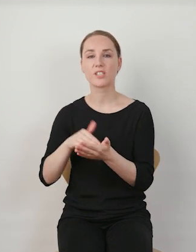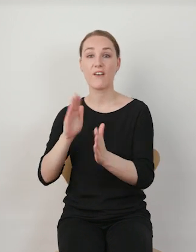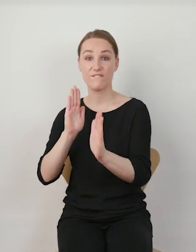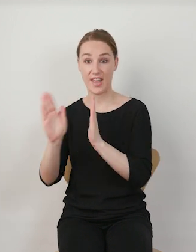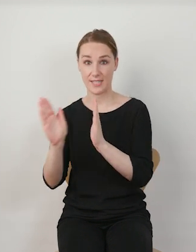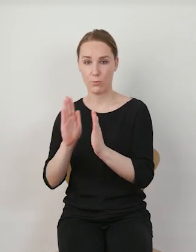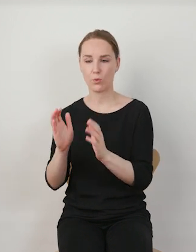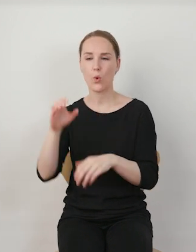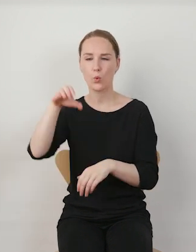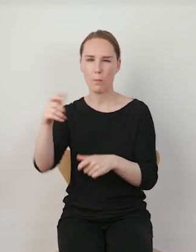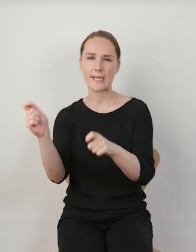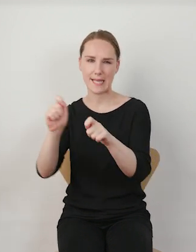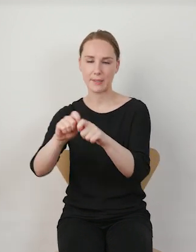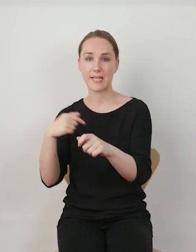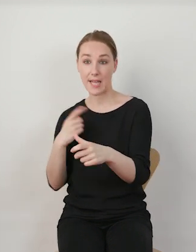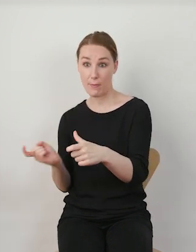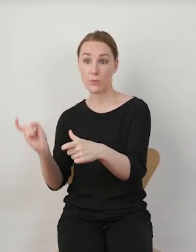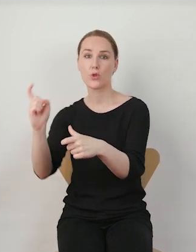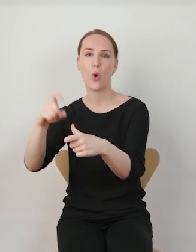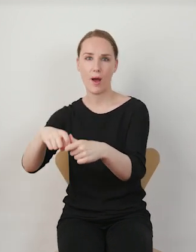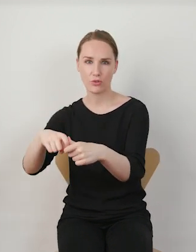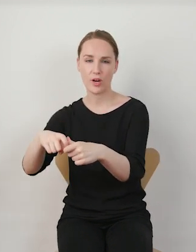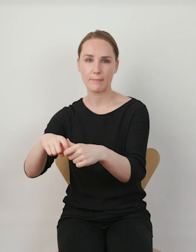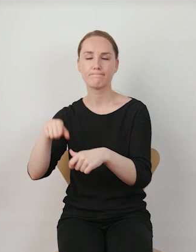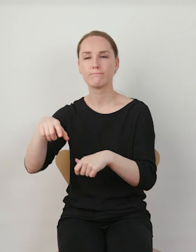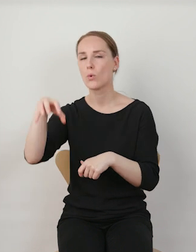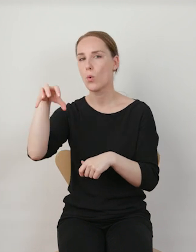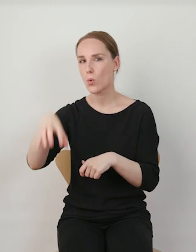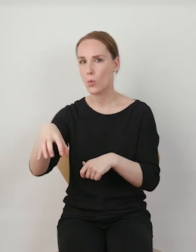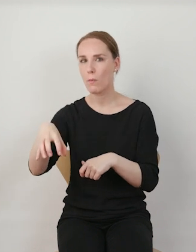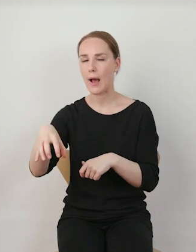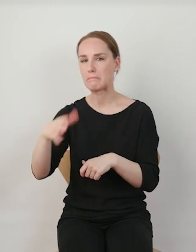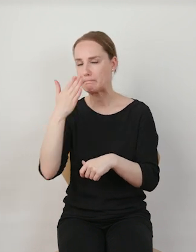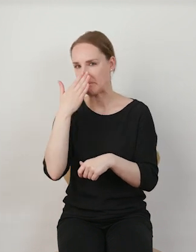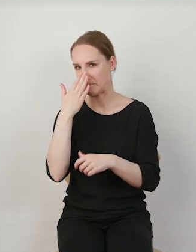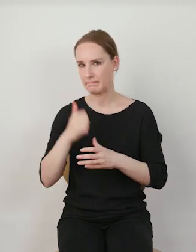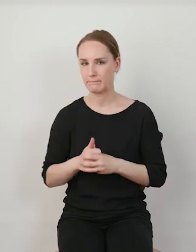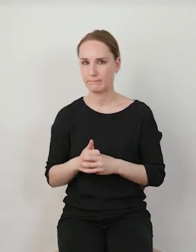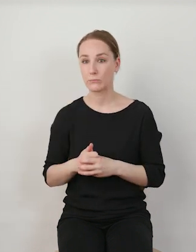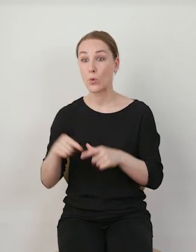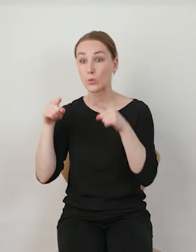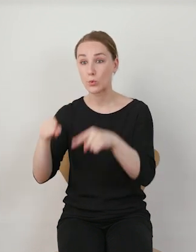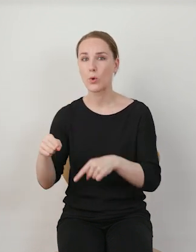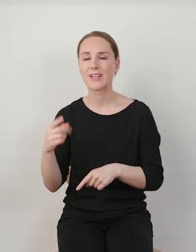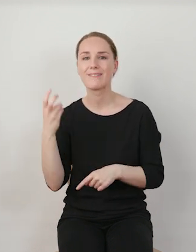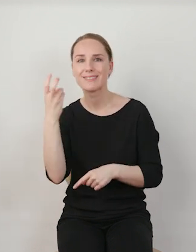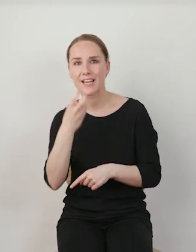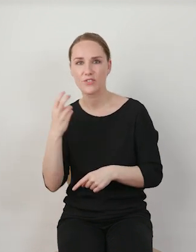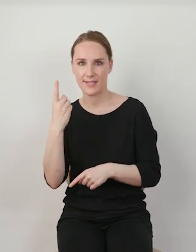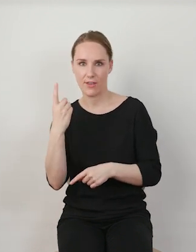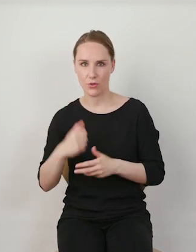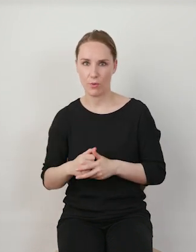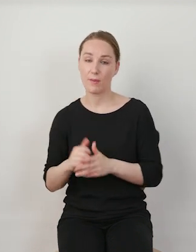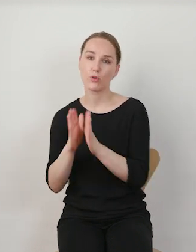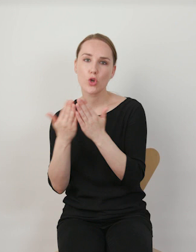dołączamy do grupy zamkniętej bądź też prywatnej, najczęściej ta grupa skonsolidowana jest wokół konkretnego zainteresowania.